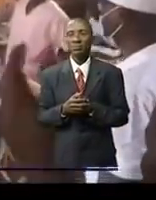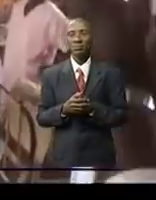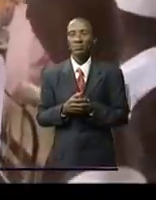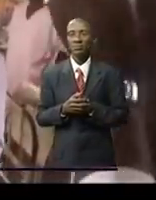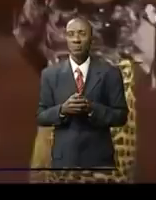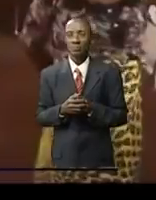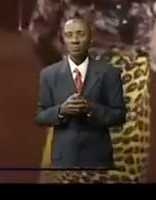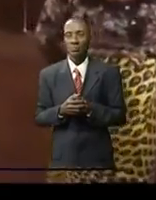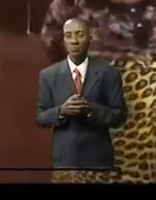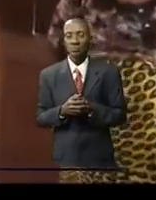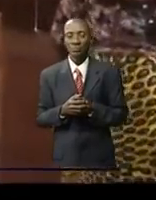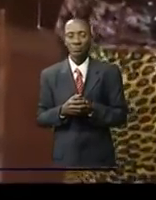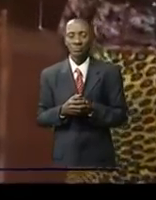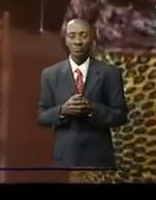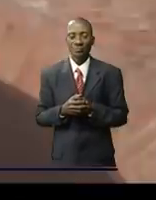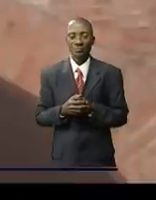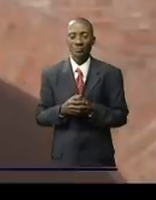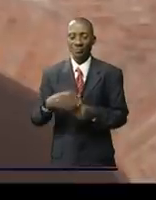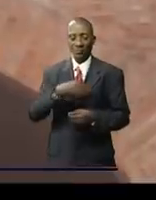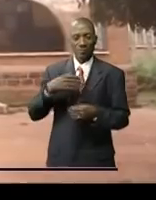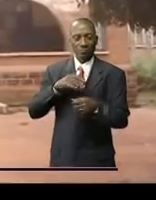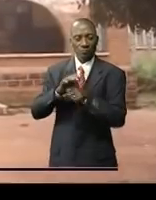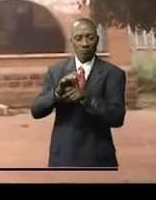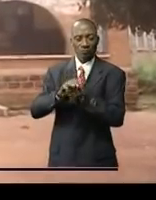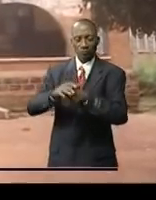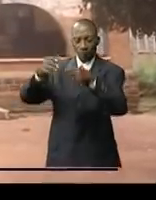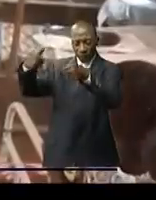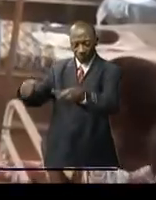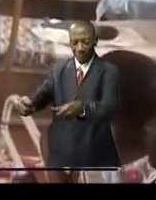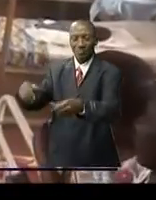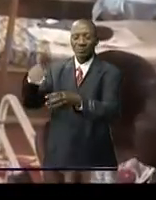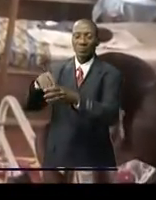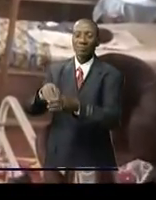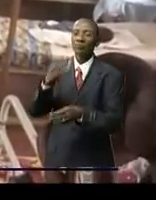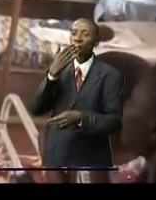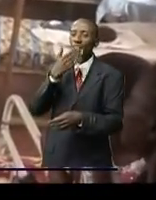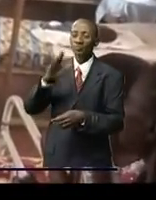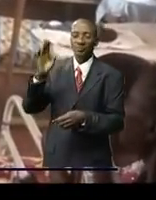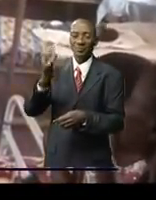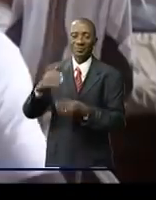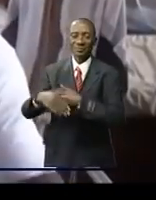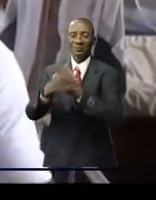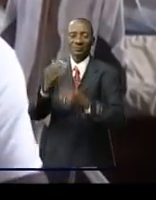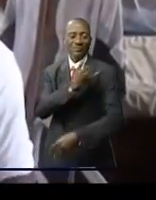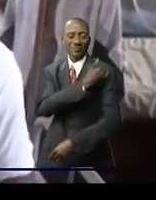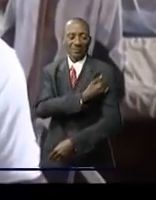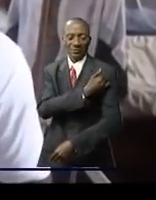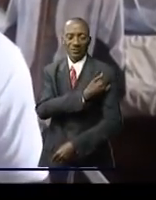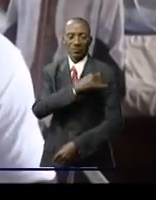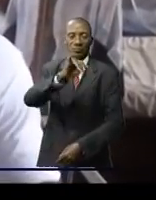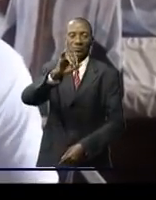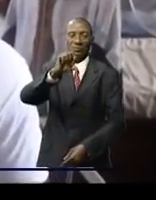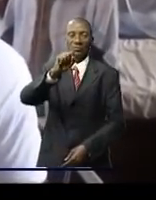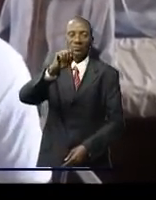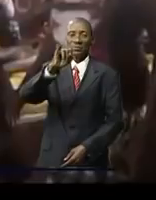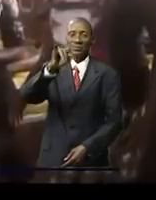resté longtemps à l'hôpital général de référence d'Issyro après leur accouchement pour insolvabilité 19 femmes viennent de